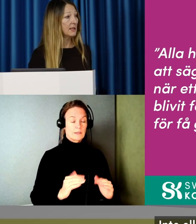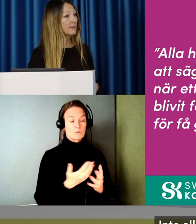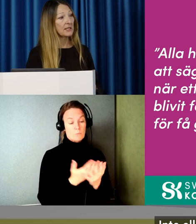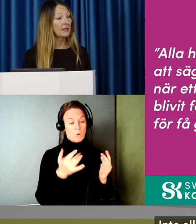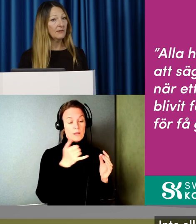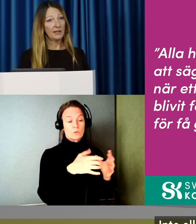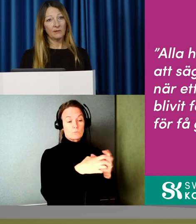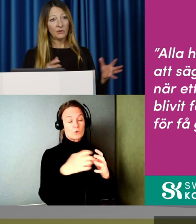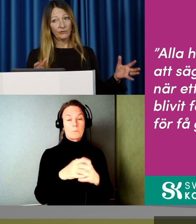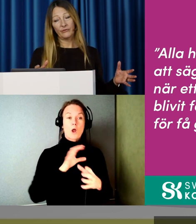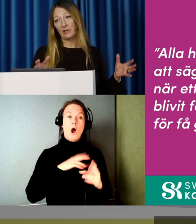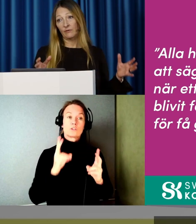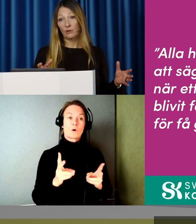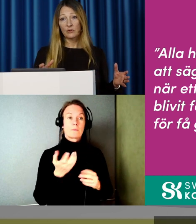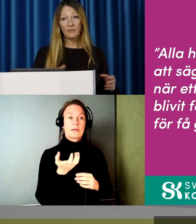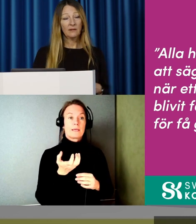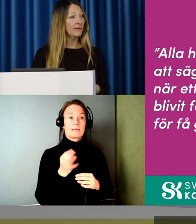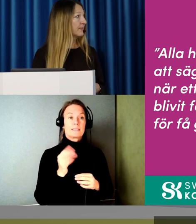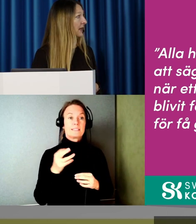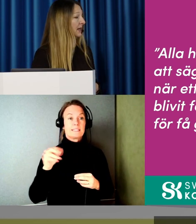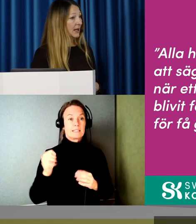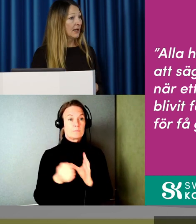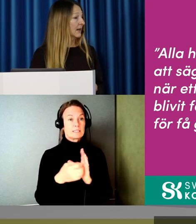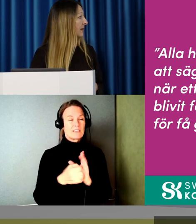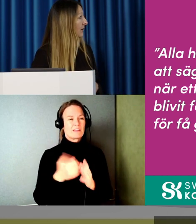som Kristin beskriver, liksom tufft att vara konsument.